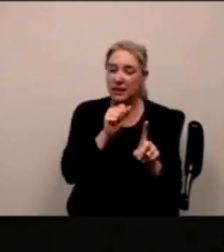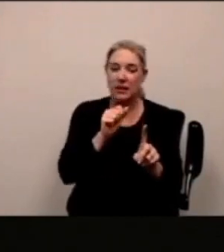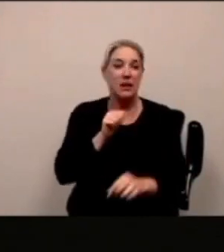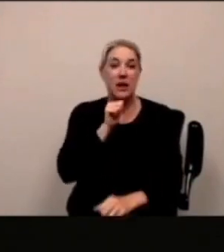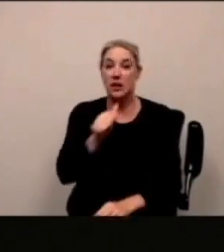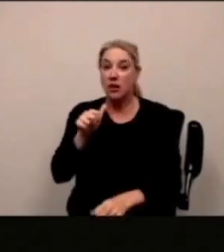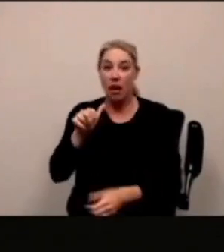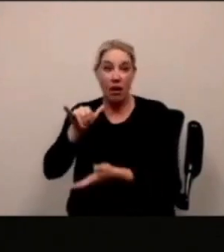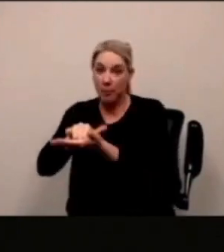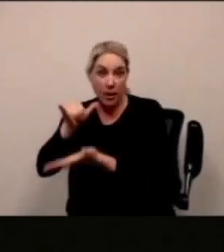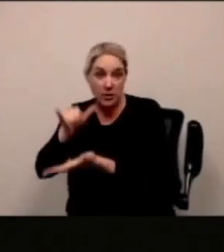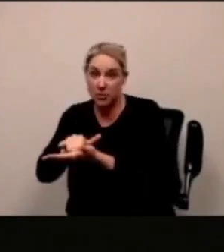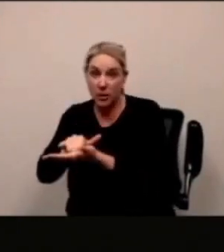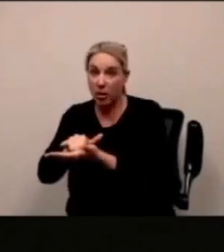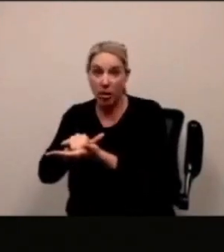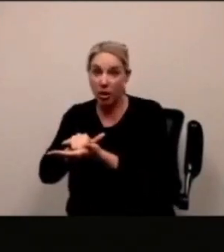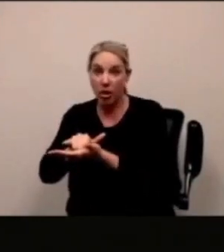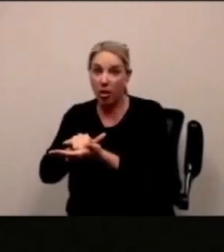questo